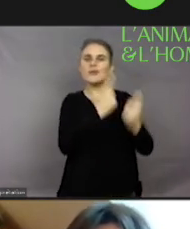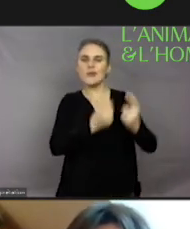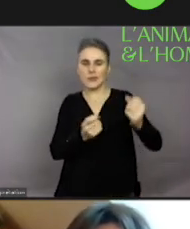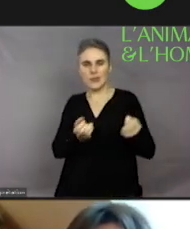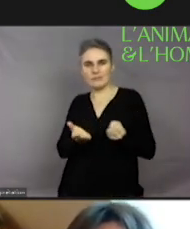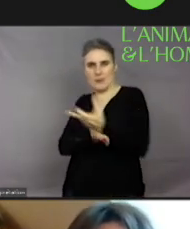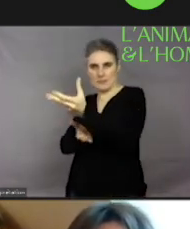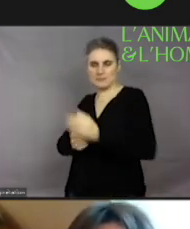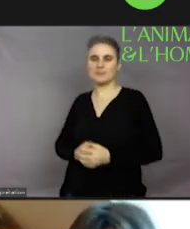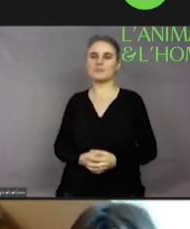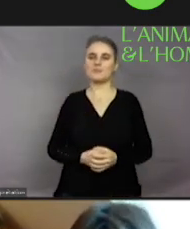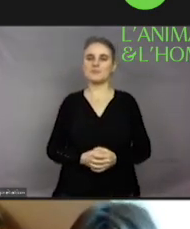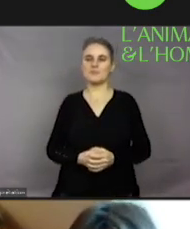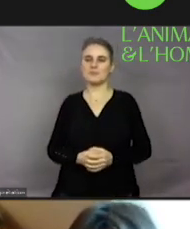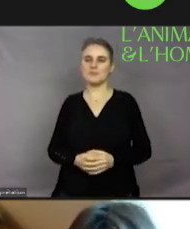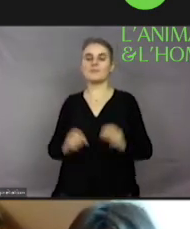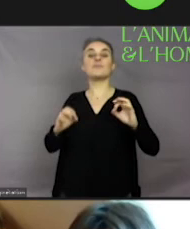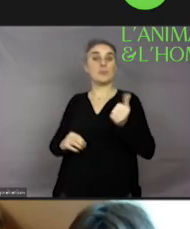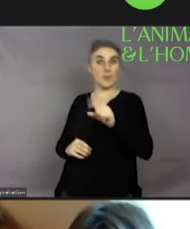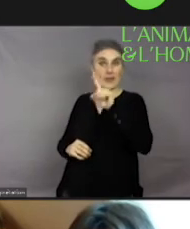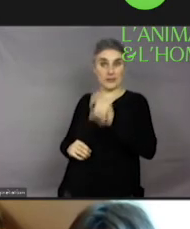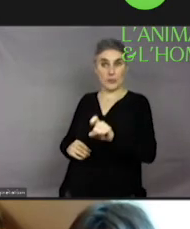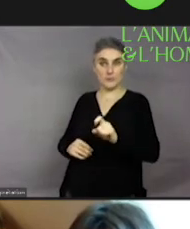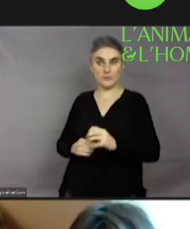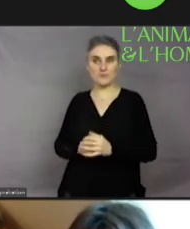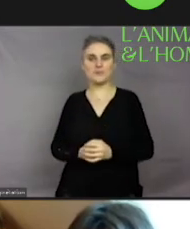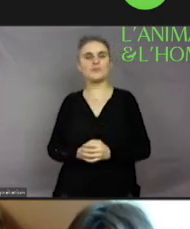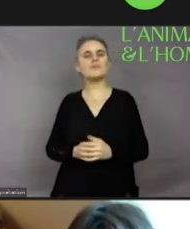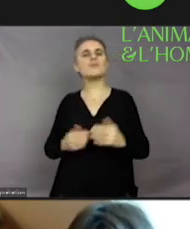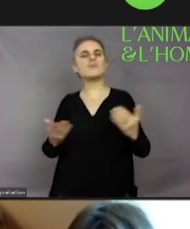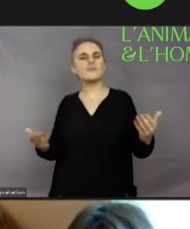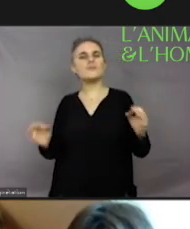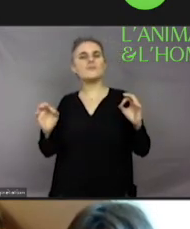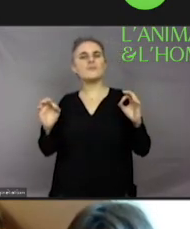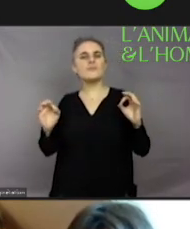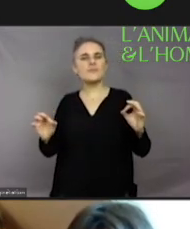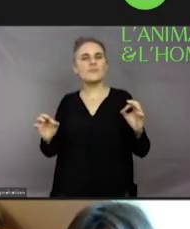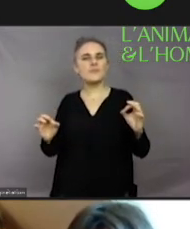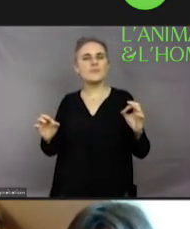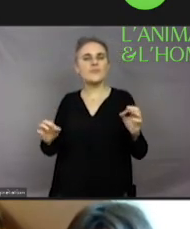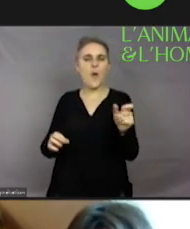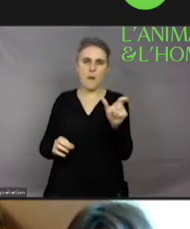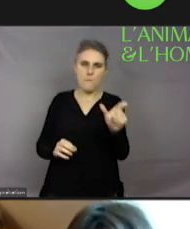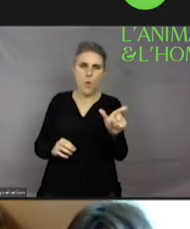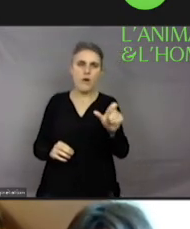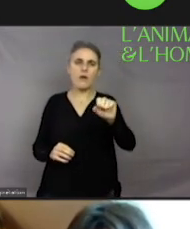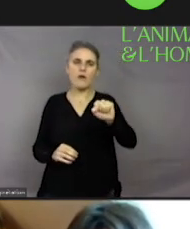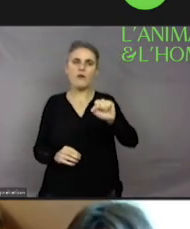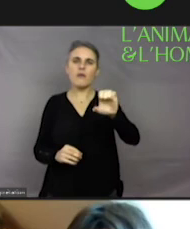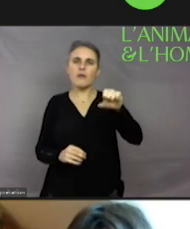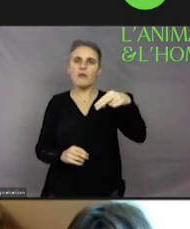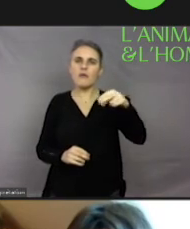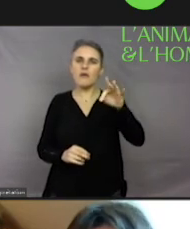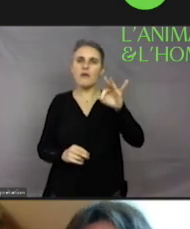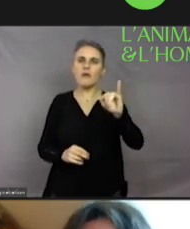? Alors, première question. Que peut-on faire pour protéger le vrai sens de sentience ? Parce que quand on voit